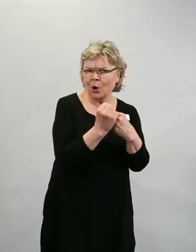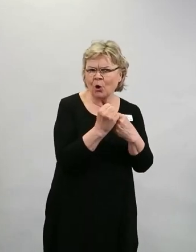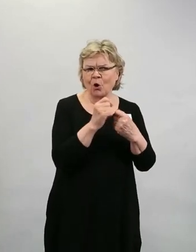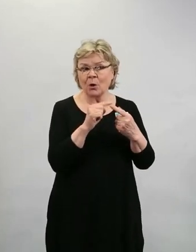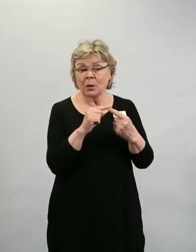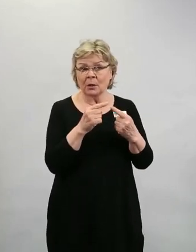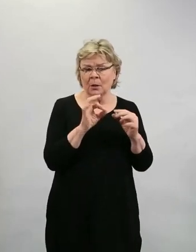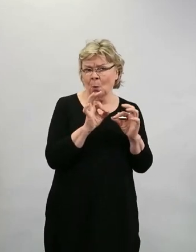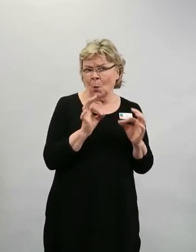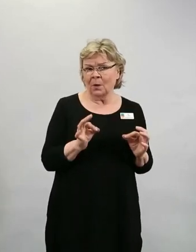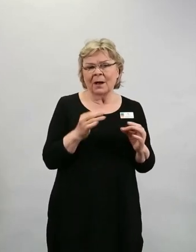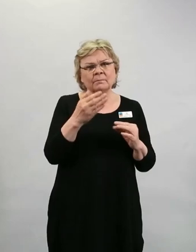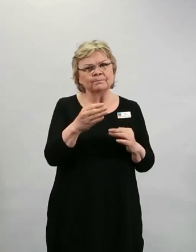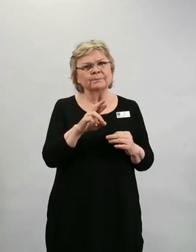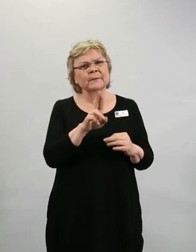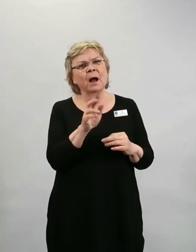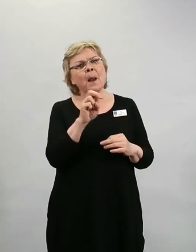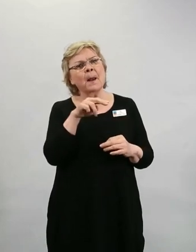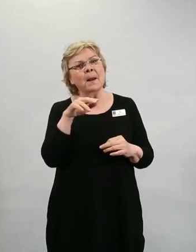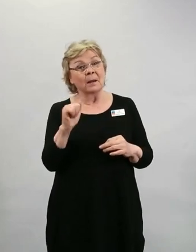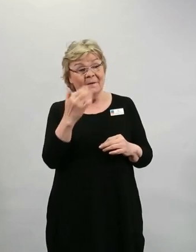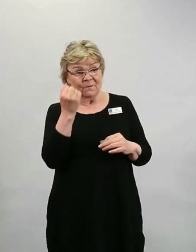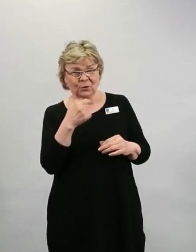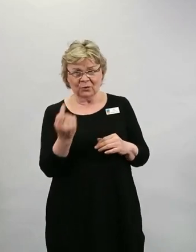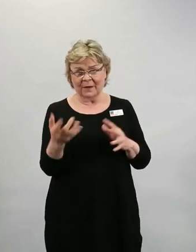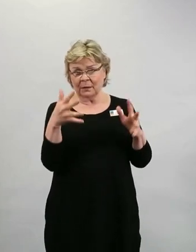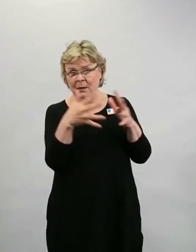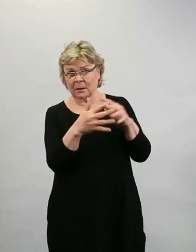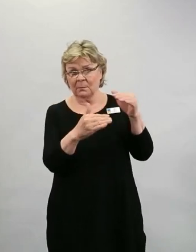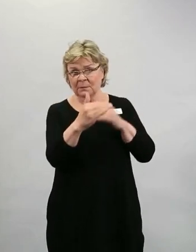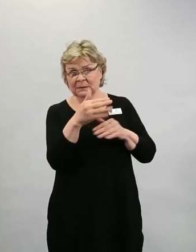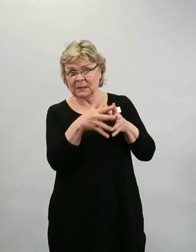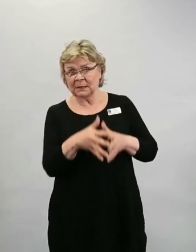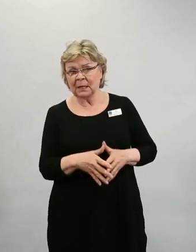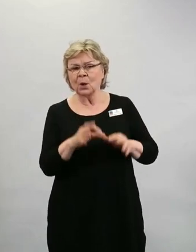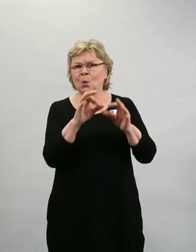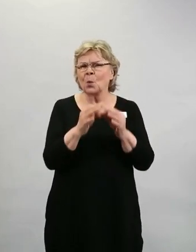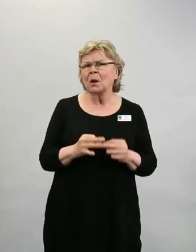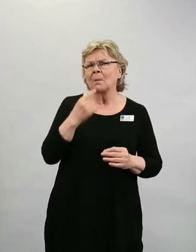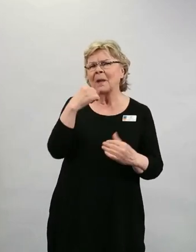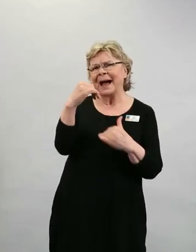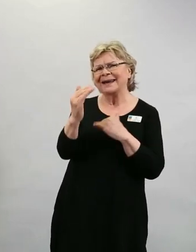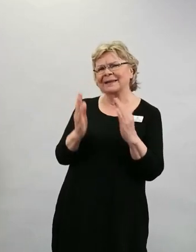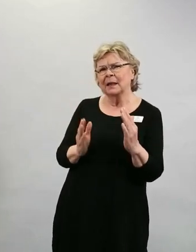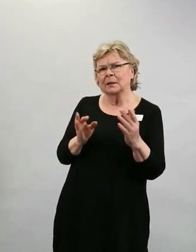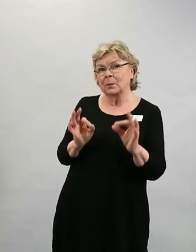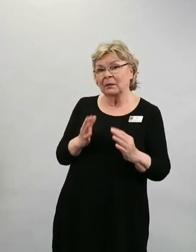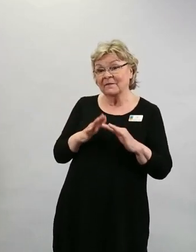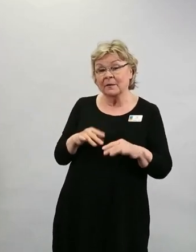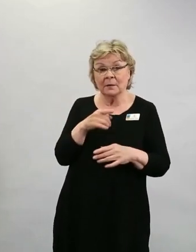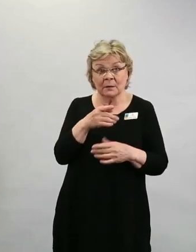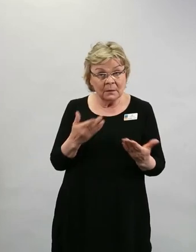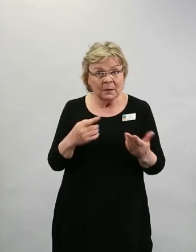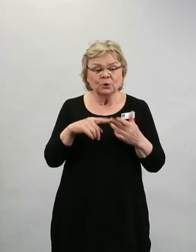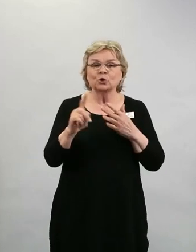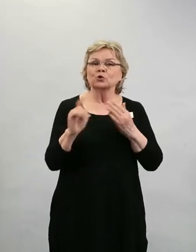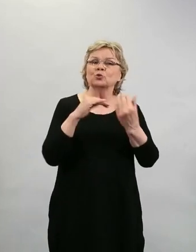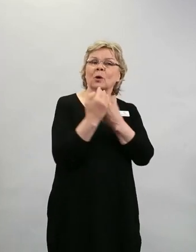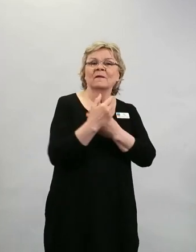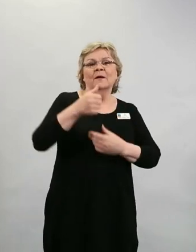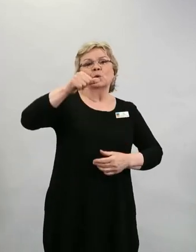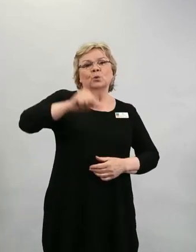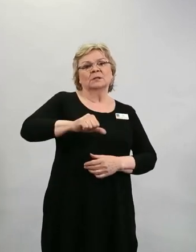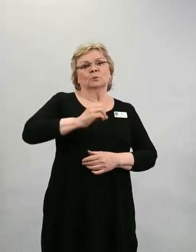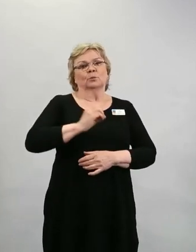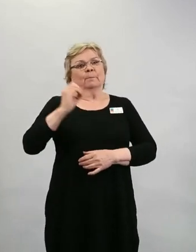mutta tarkennatko, Hanna, vielä, että miten tämä rokotteiden suojateho on määritelty? Eli kun sanotaan, että rokotteen suojateho on vaikkapa 90